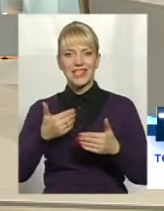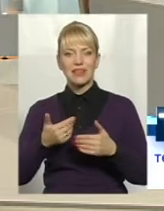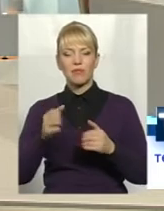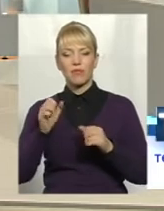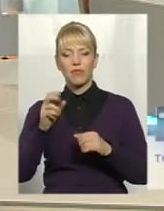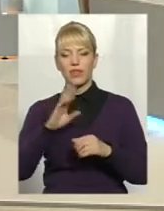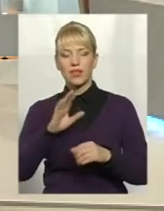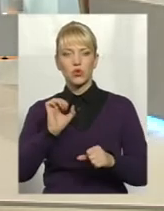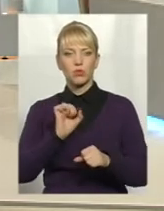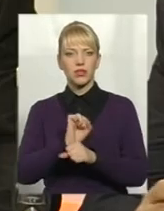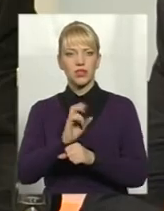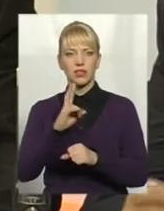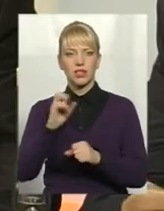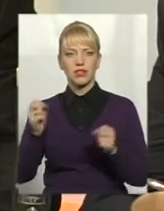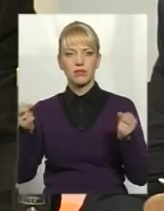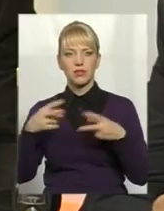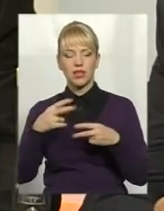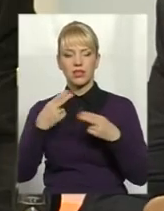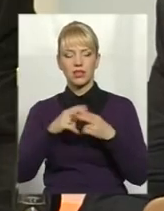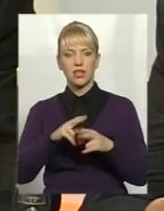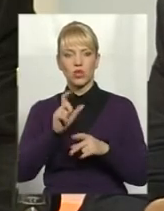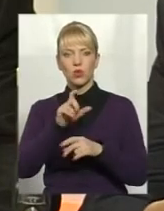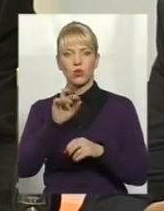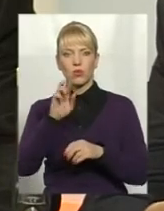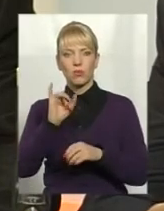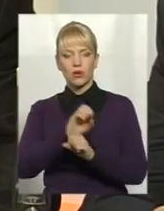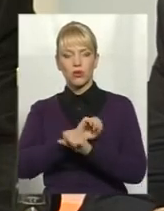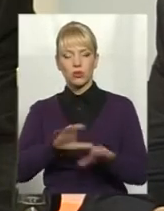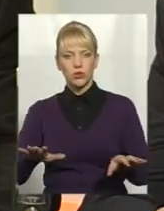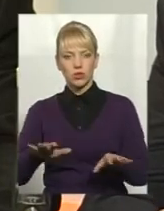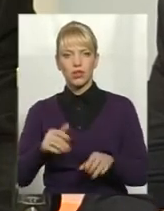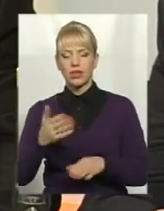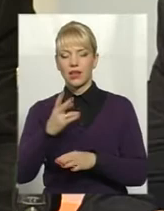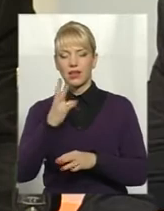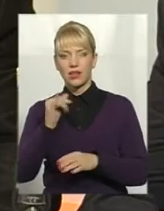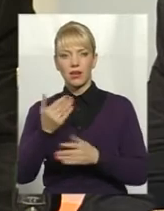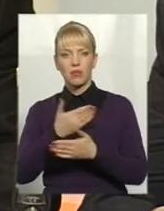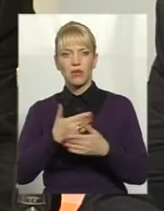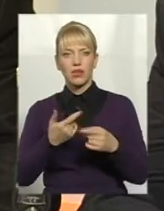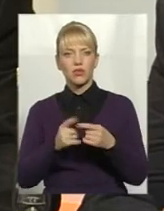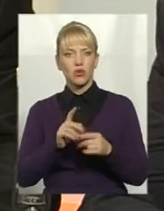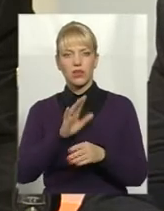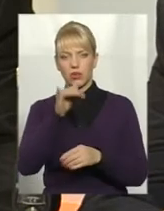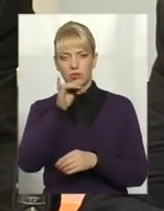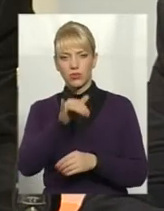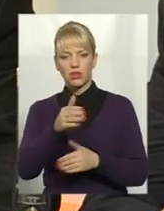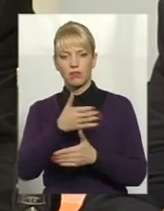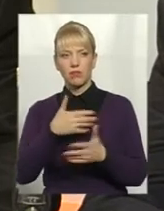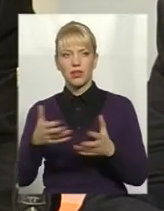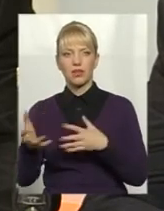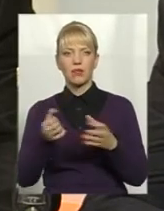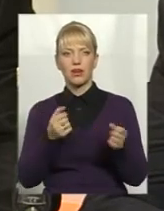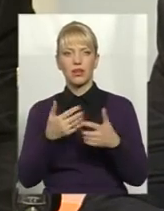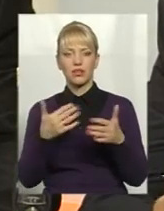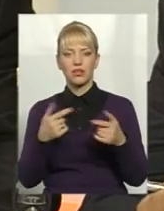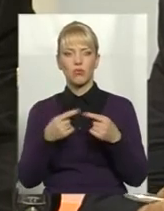спеціальній техніці. Люди розійшлись і все. Ми цього не допустили. Директор цього не допустив. Ми набирали різні продукції.